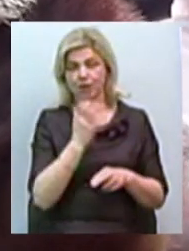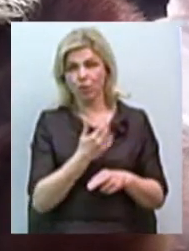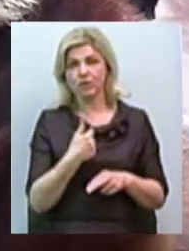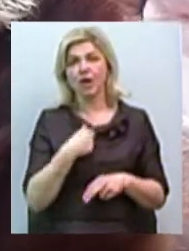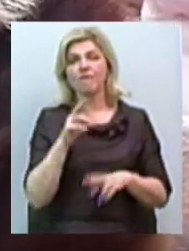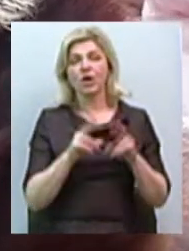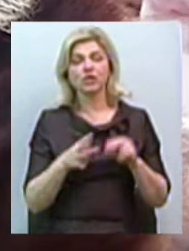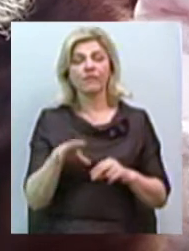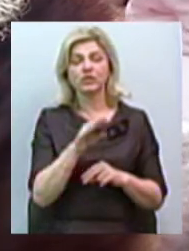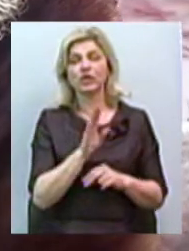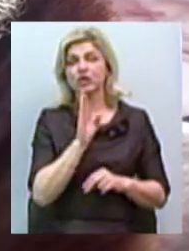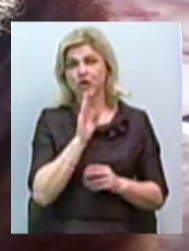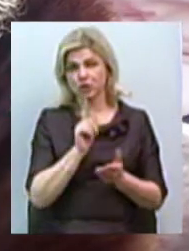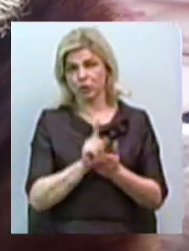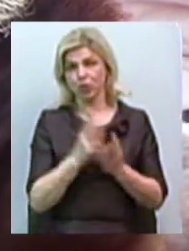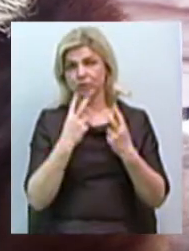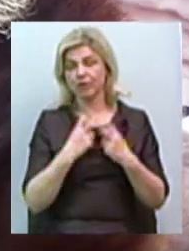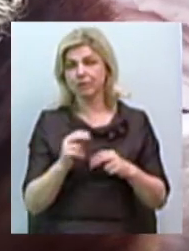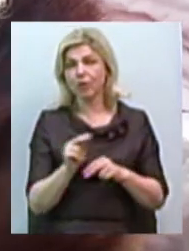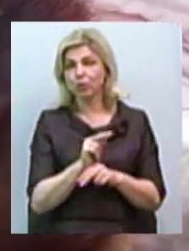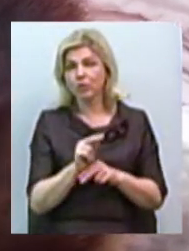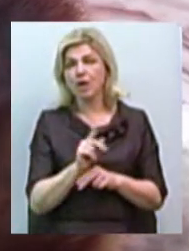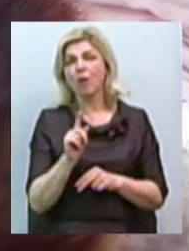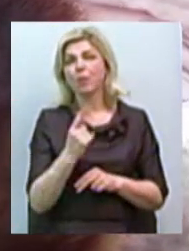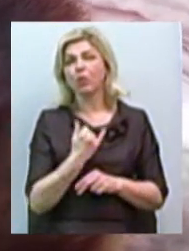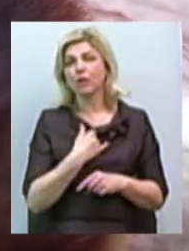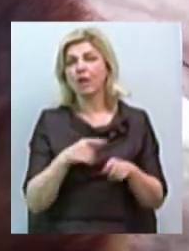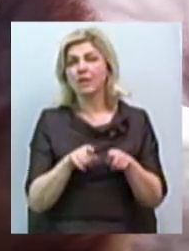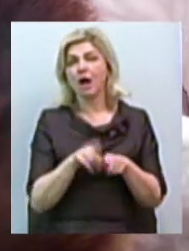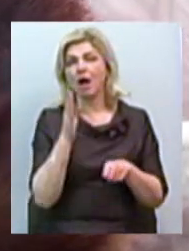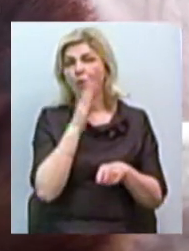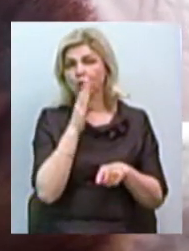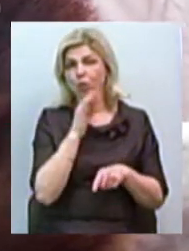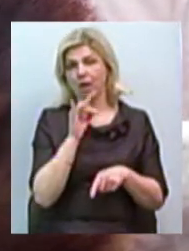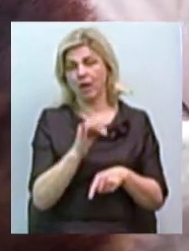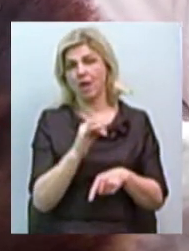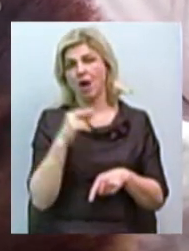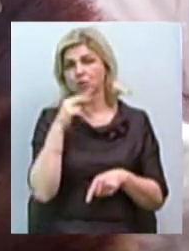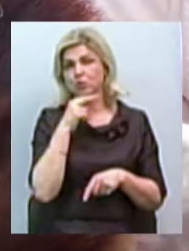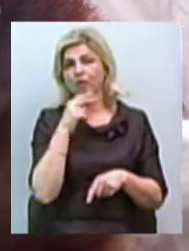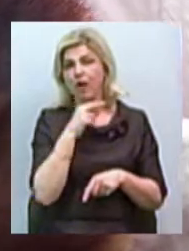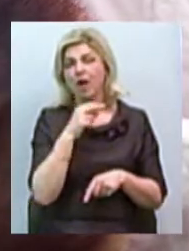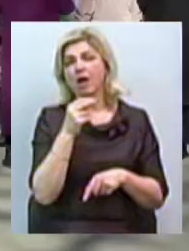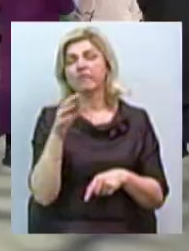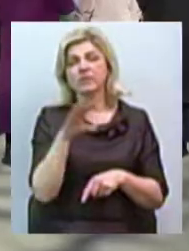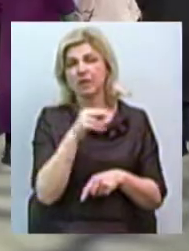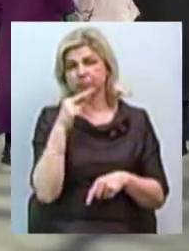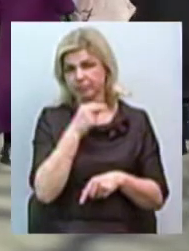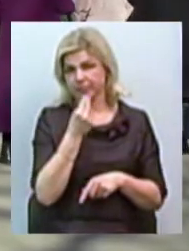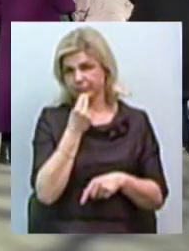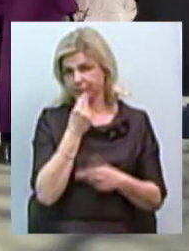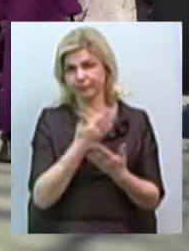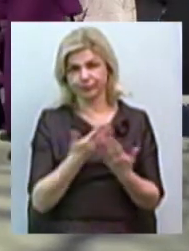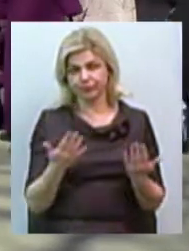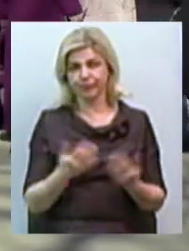жінки мають пройти цю діагностику, тому що у нас така екологія і харчування. Все отруєне. У виїзному